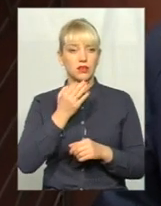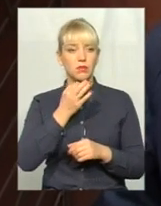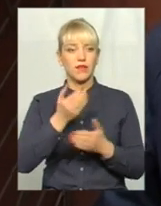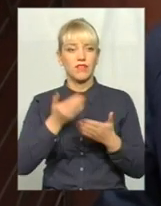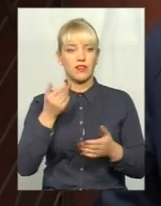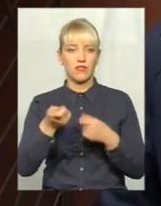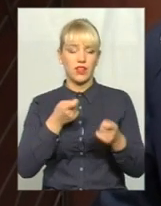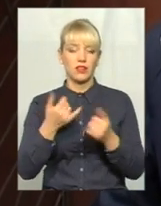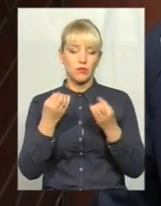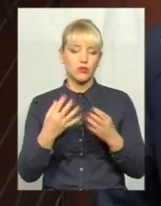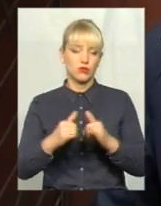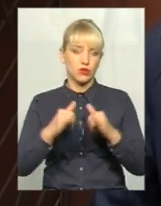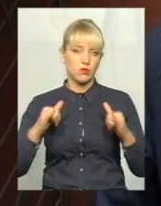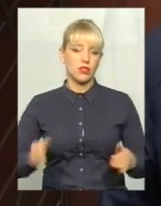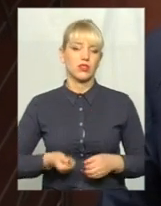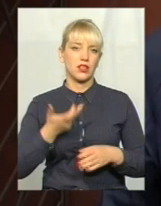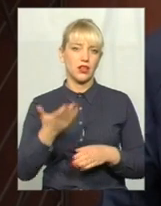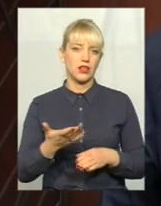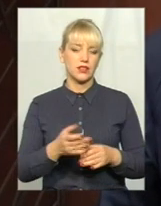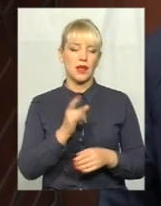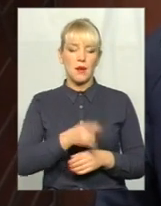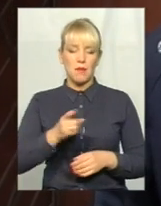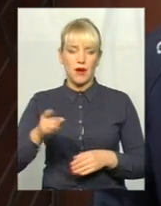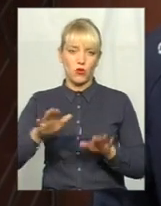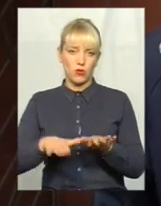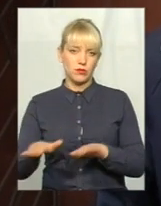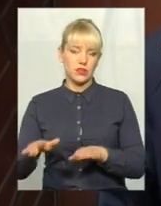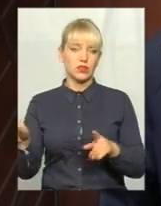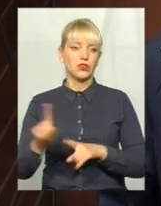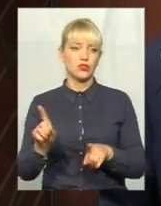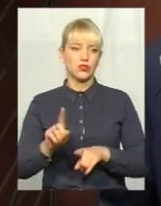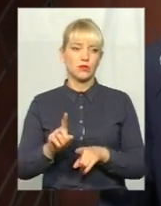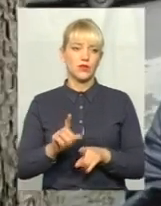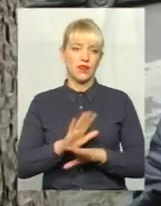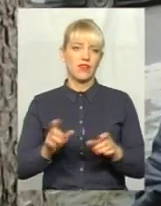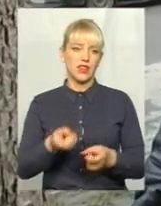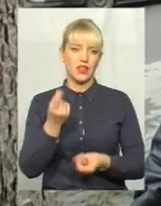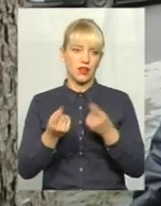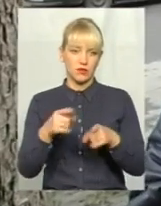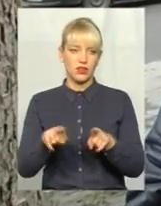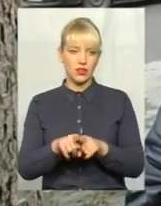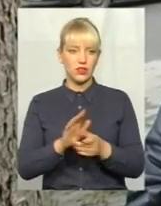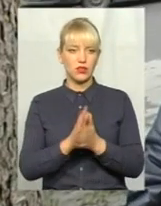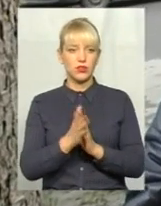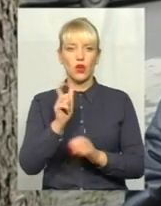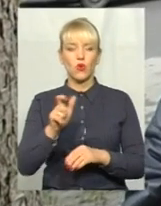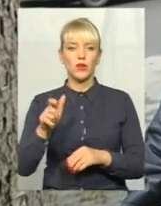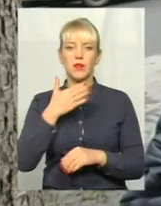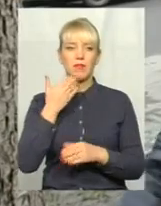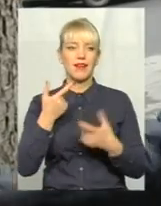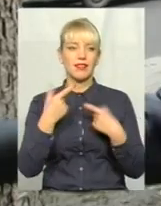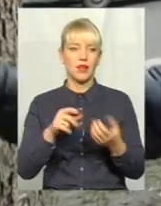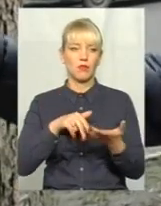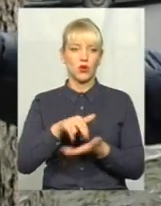влади збільшити кількість парку місць, щоб не виникало таких ситуацій. Людям немає, де пройти. Розумієте?